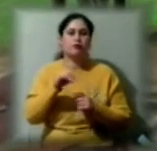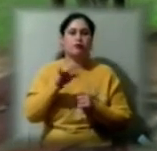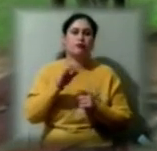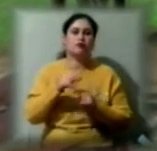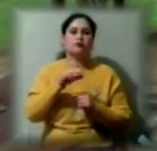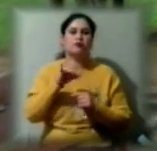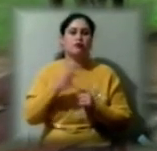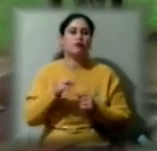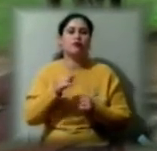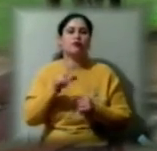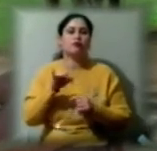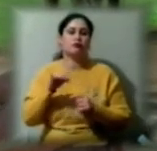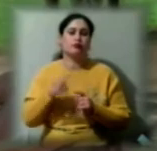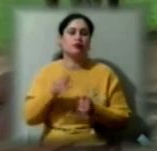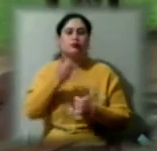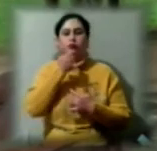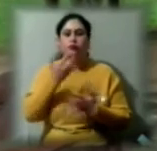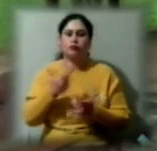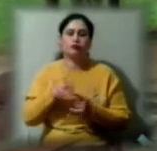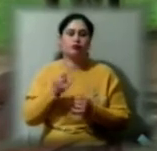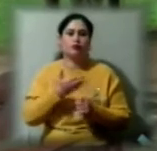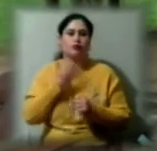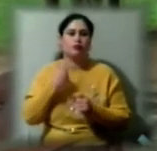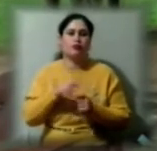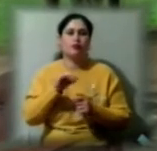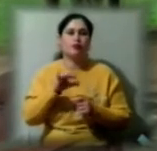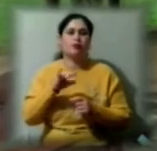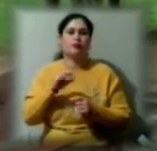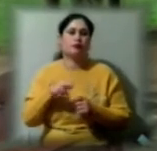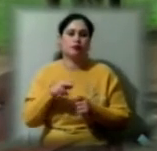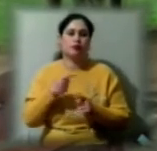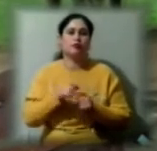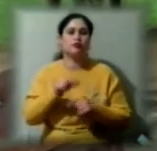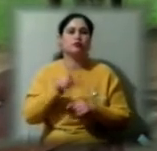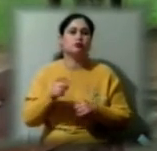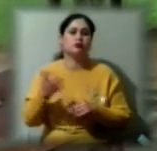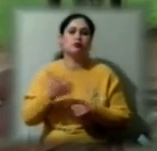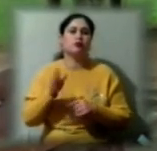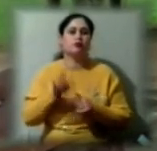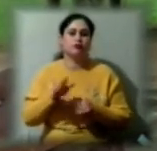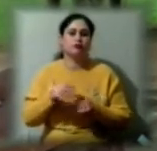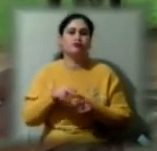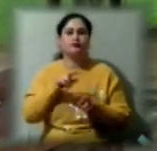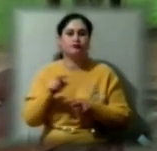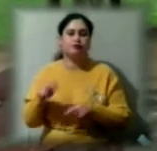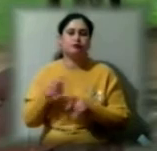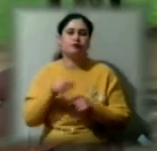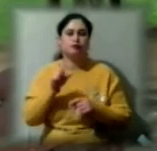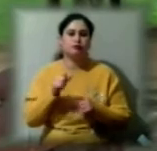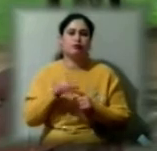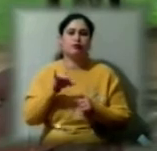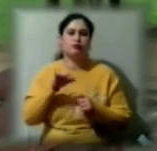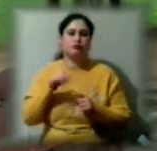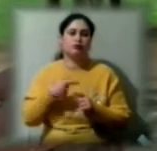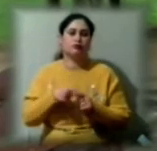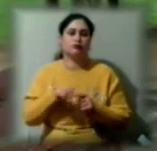культури, неможливо не існує без реципієнта, тобто без людей, які потім спостерігають за результатами цієї науки.